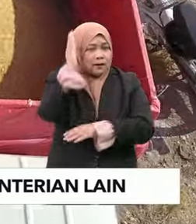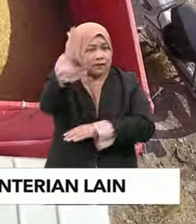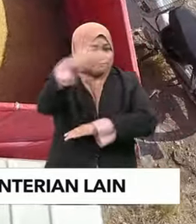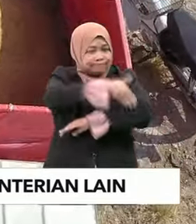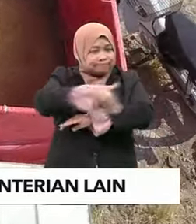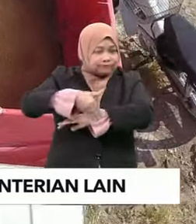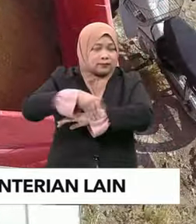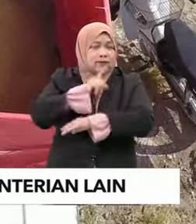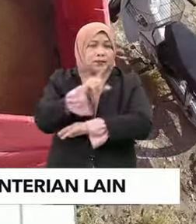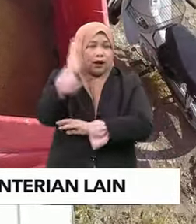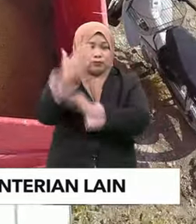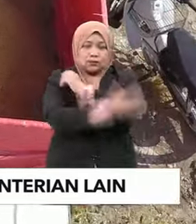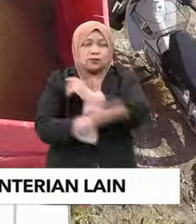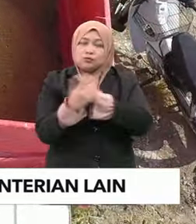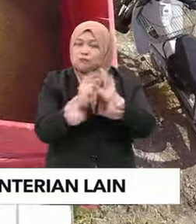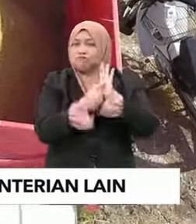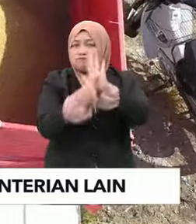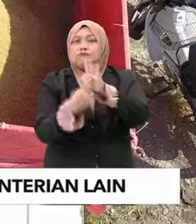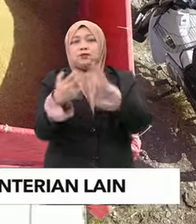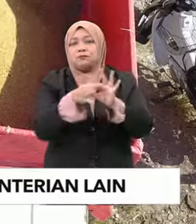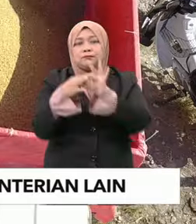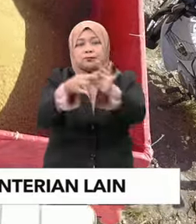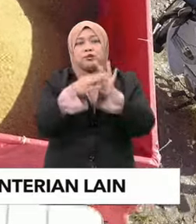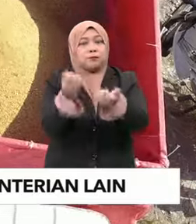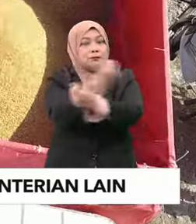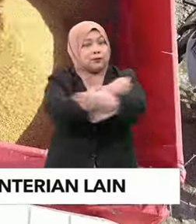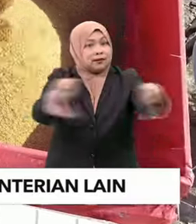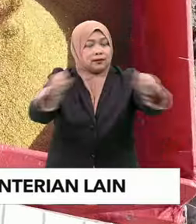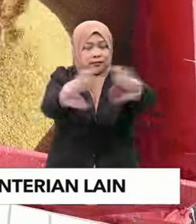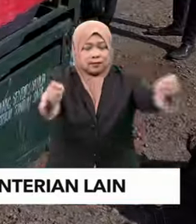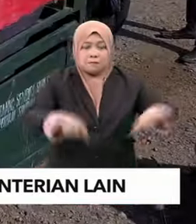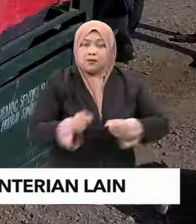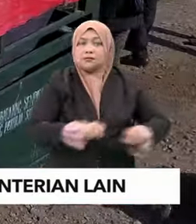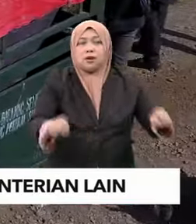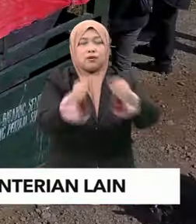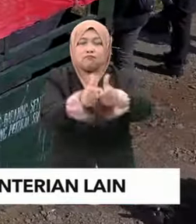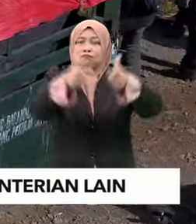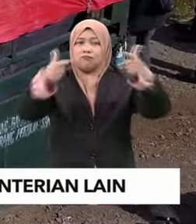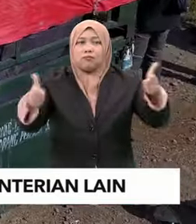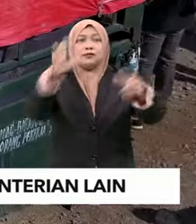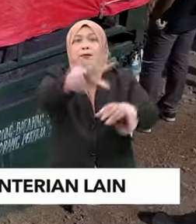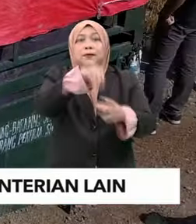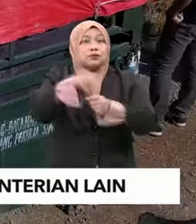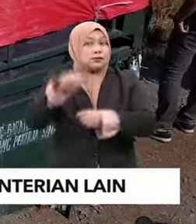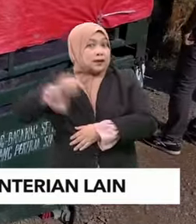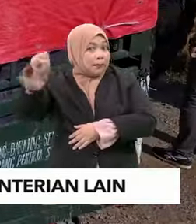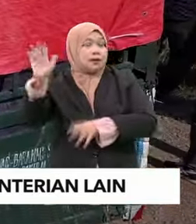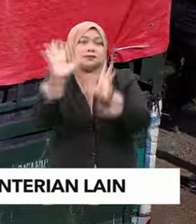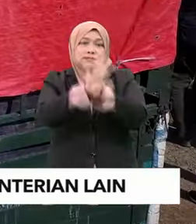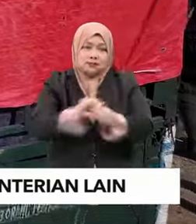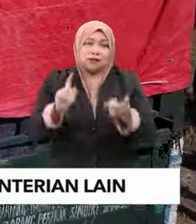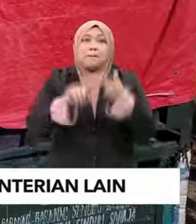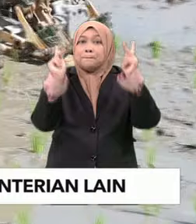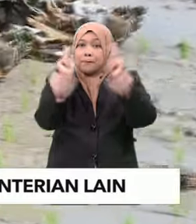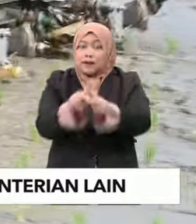panjang, beberapa negeri telah tampil bekerjasama dalam menyediakan tapak sawah badai yang lebih luas termasuk di Sabah, Sarawak,